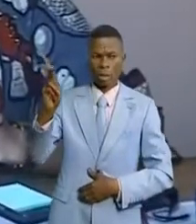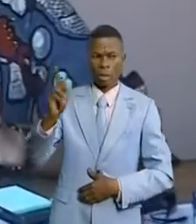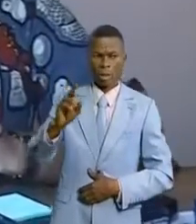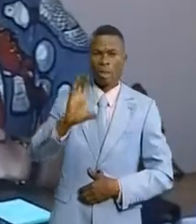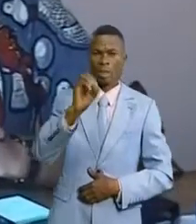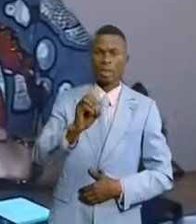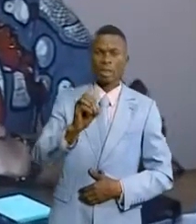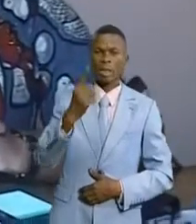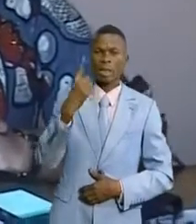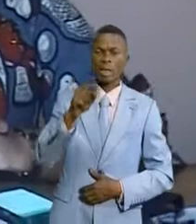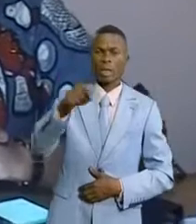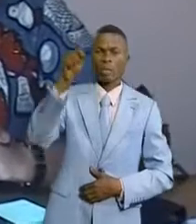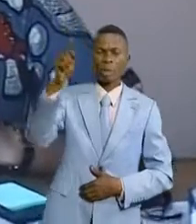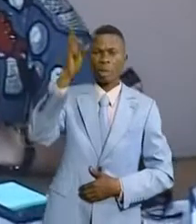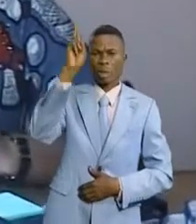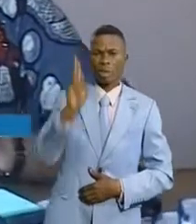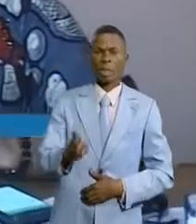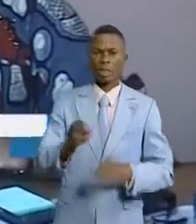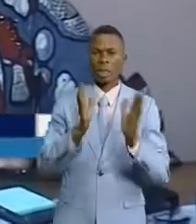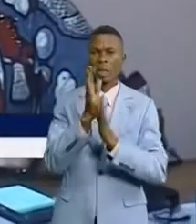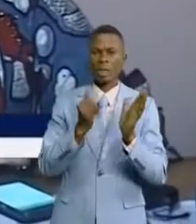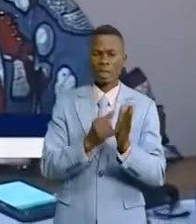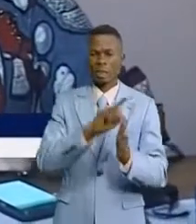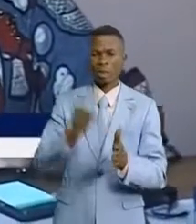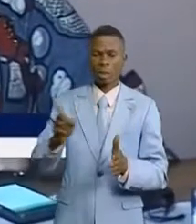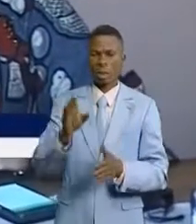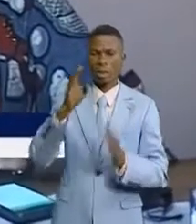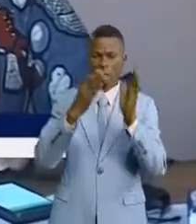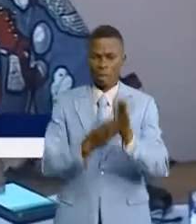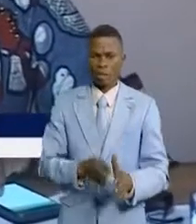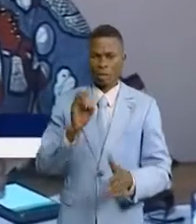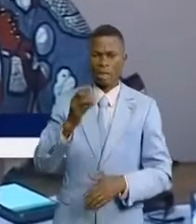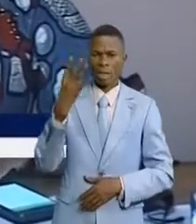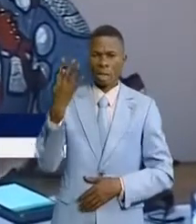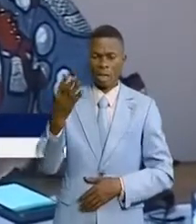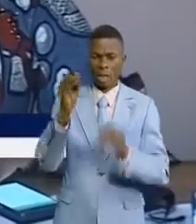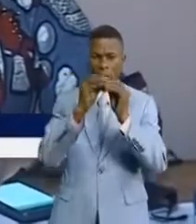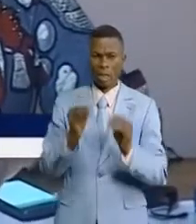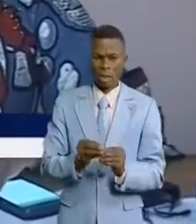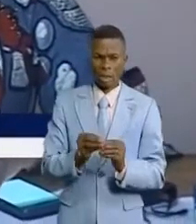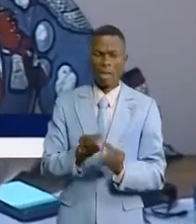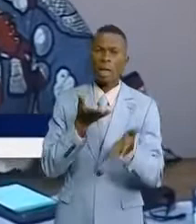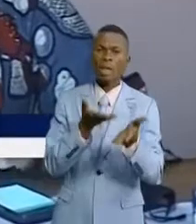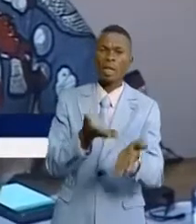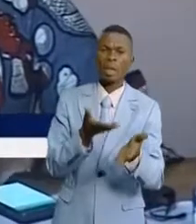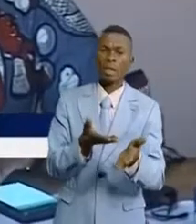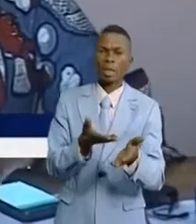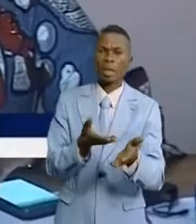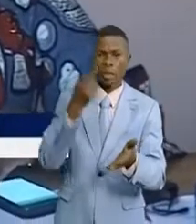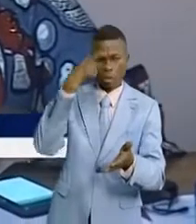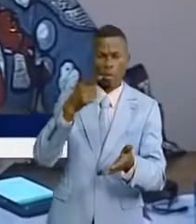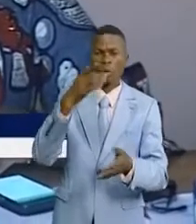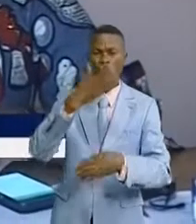216 954 Ce montant devrait servir pour la construction